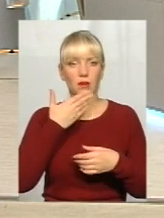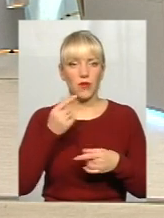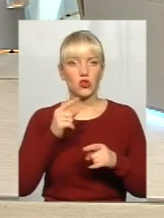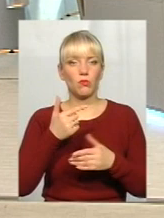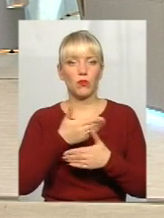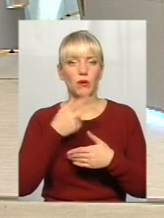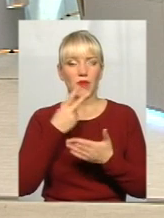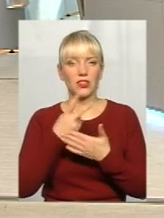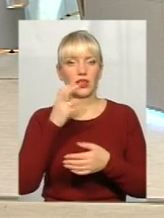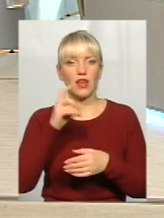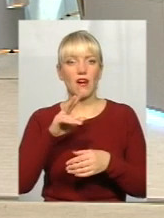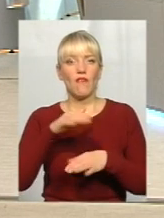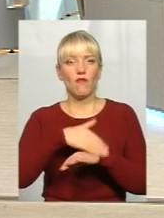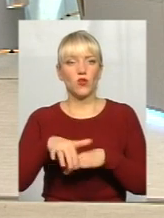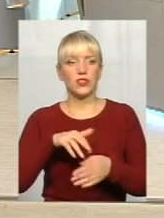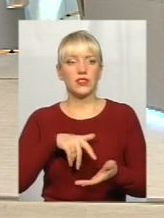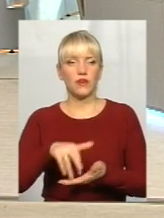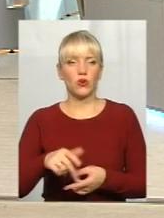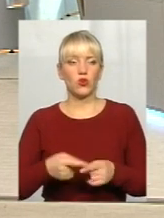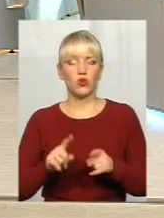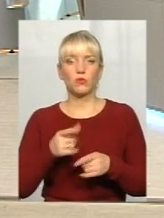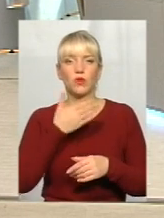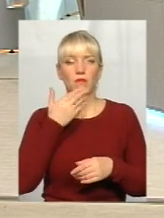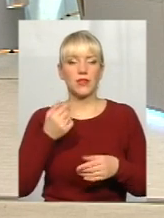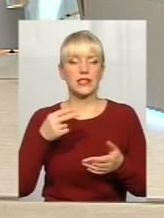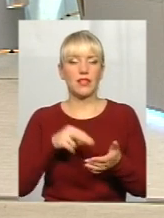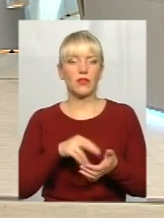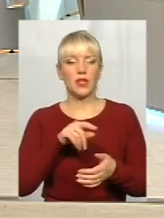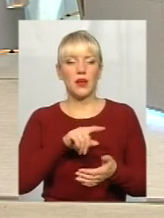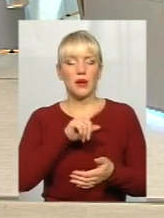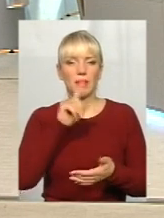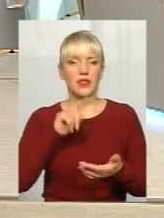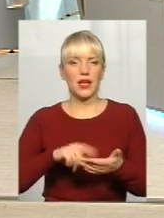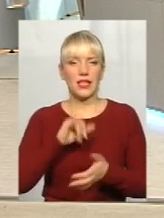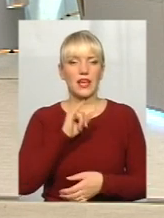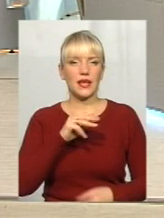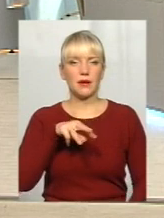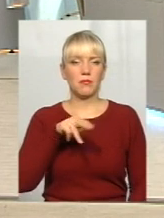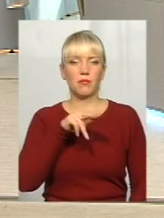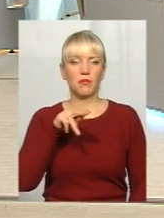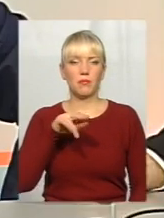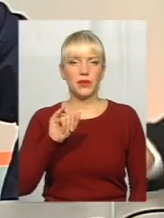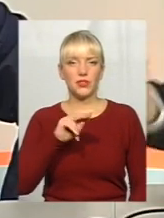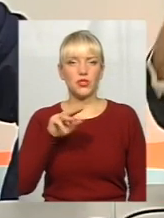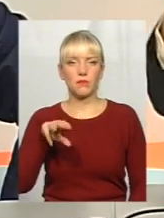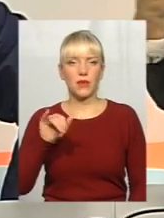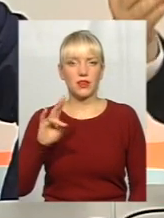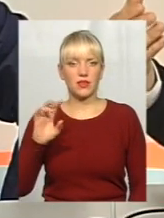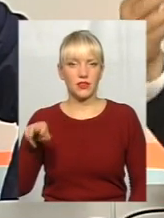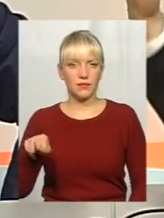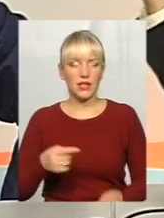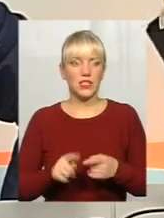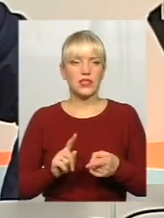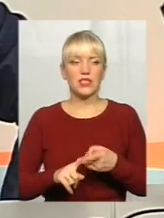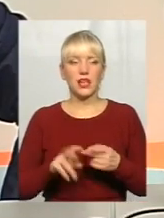начать, вулиці виходять, і чому не стоїть, знову таки, питанням про імпічмент. Так, про оберніше прийняття от тих чи інших законів, так? Значить, так само, як ми